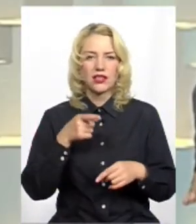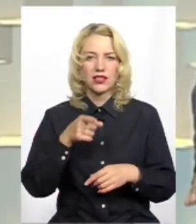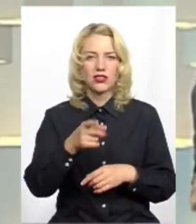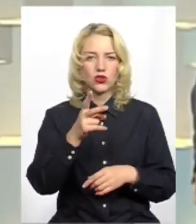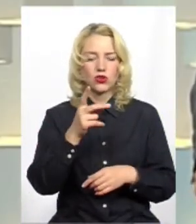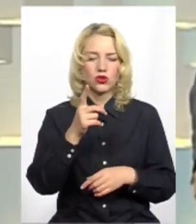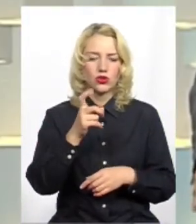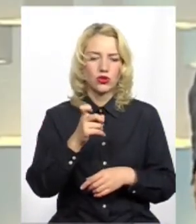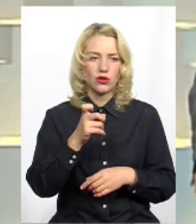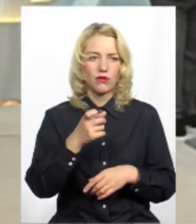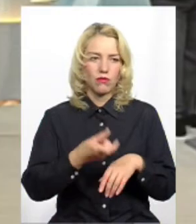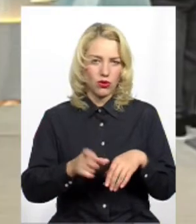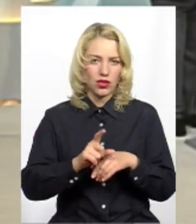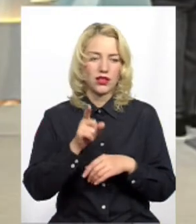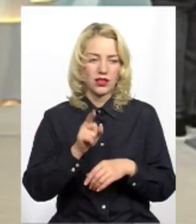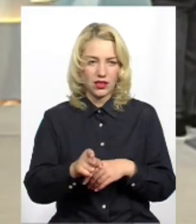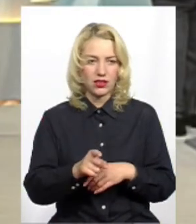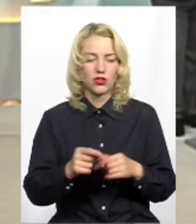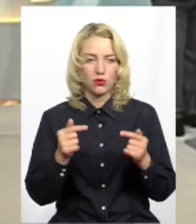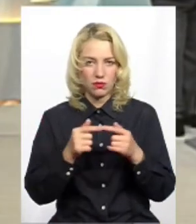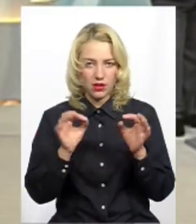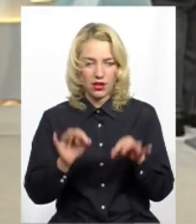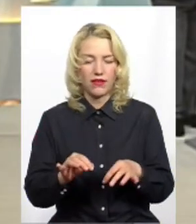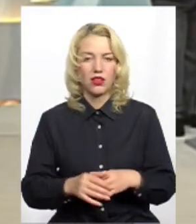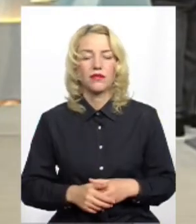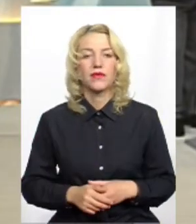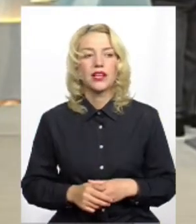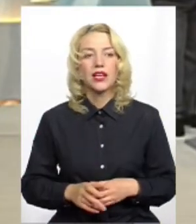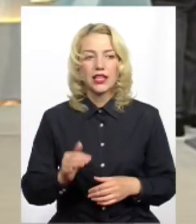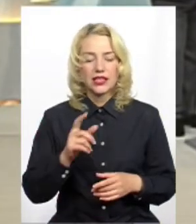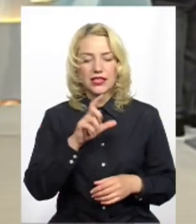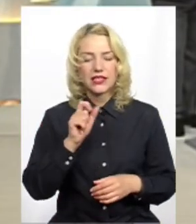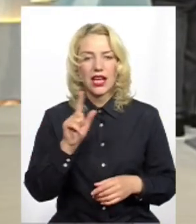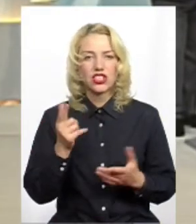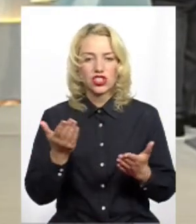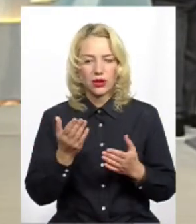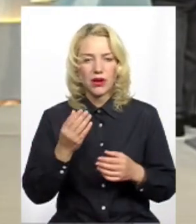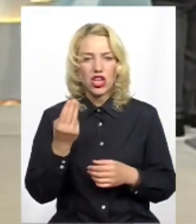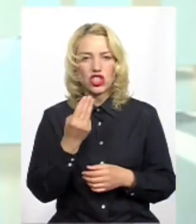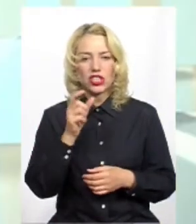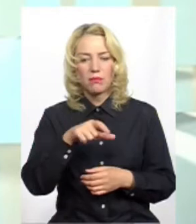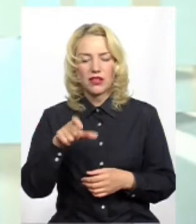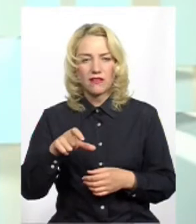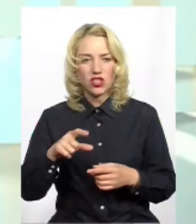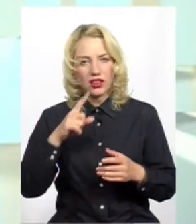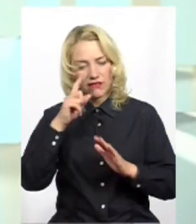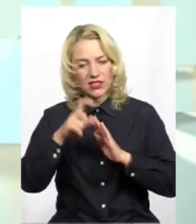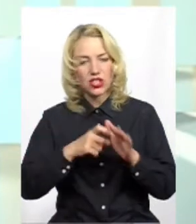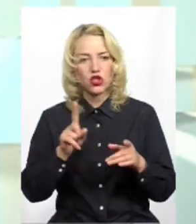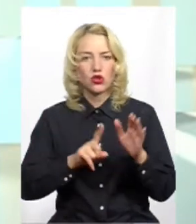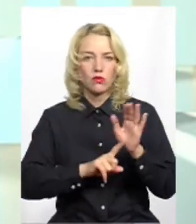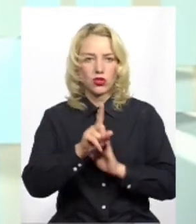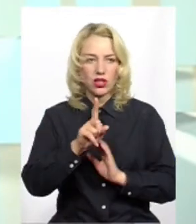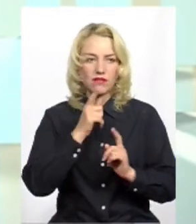1150? Понад тисячу, так. Так. Правильно. І за чим шепетівчани визначають, що почався